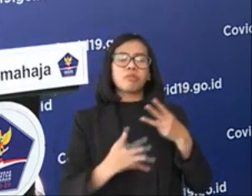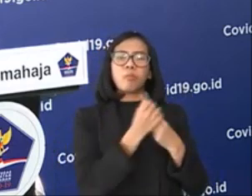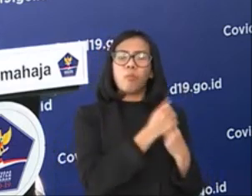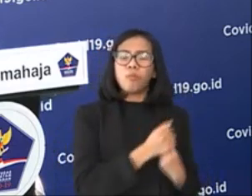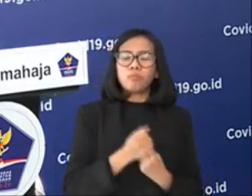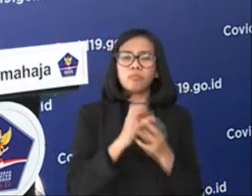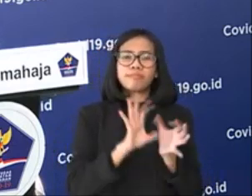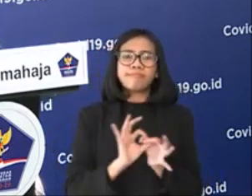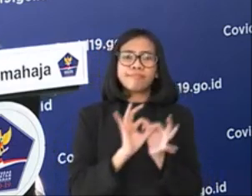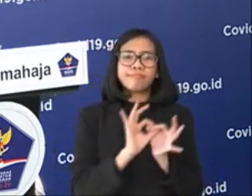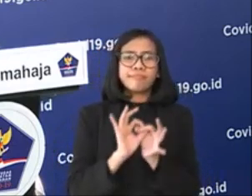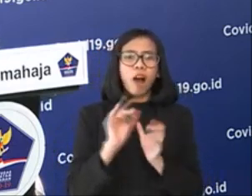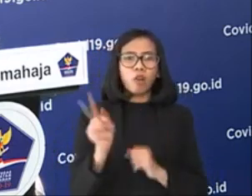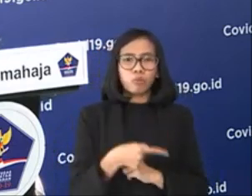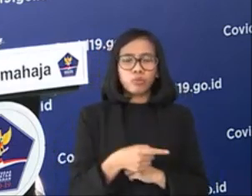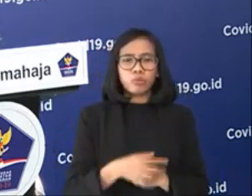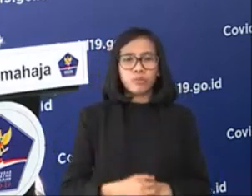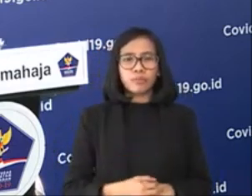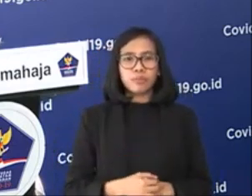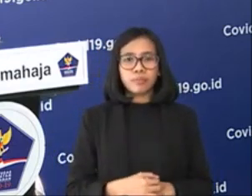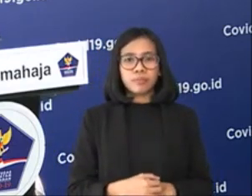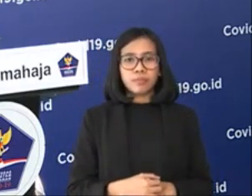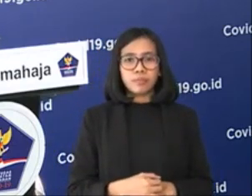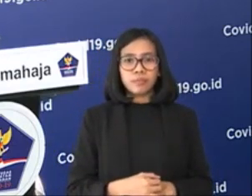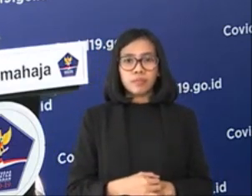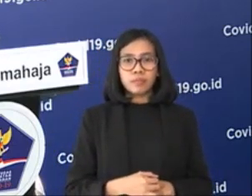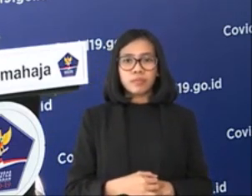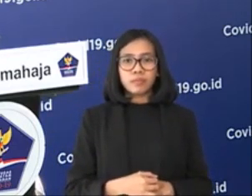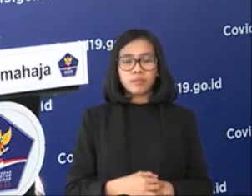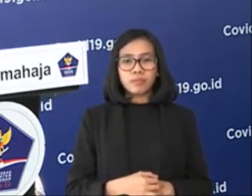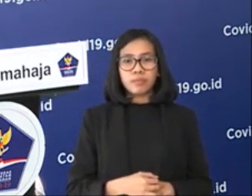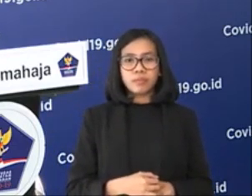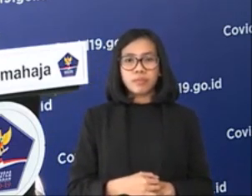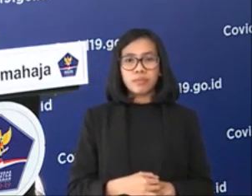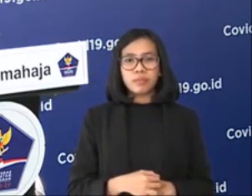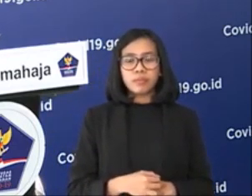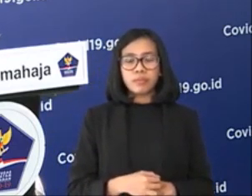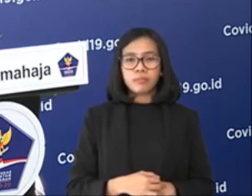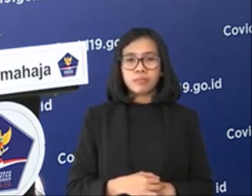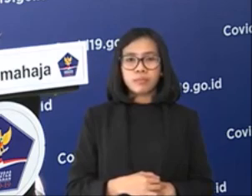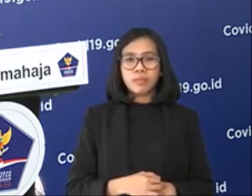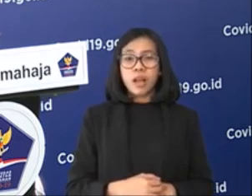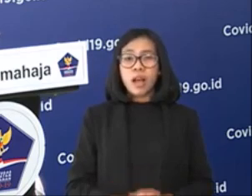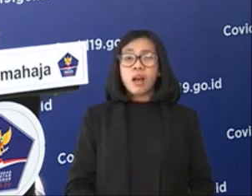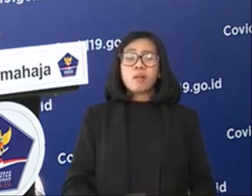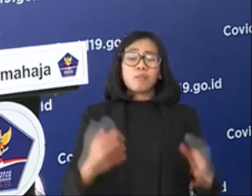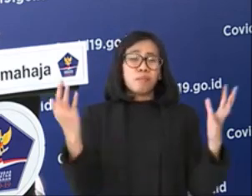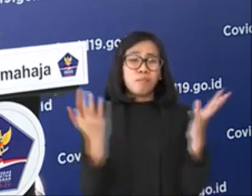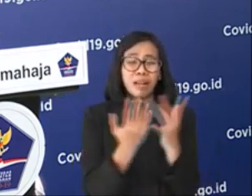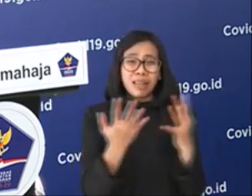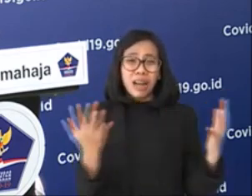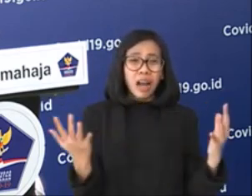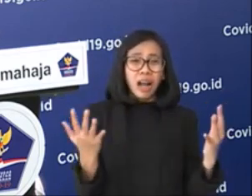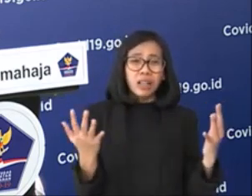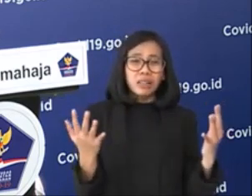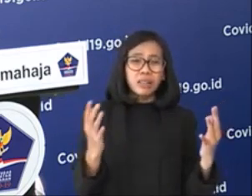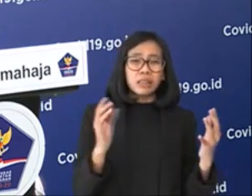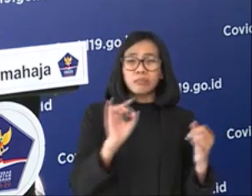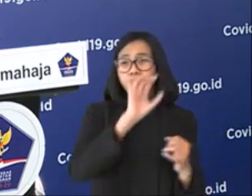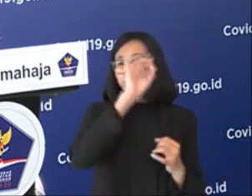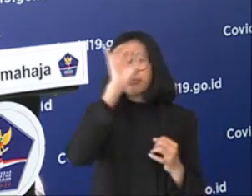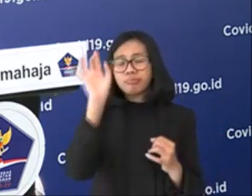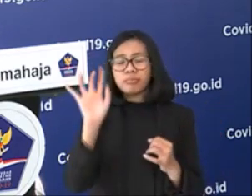masing-masing. Partisipasi publik menjadi hal yang sangat penting dalam kita